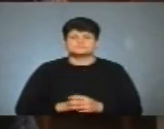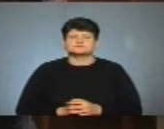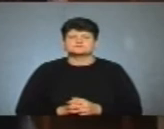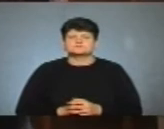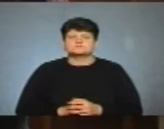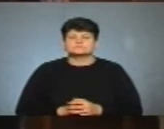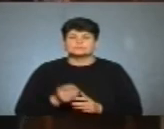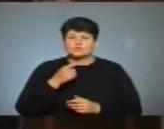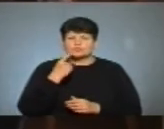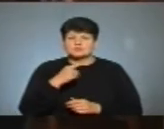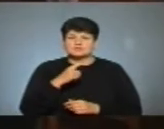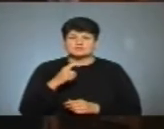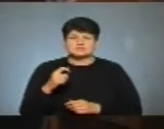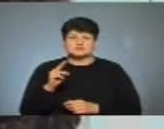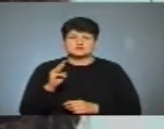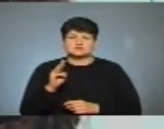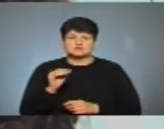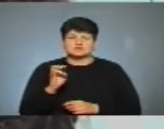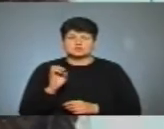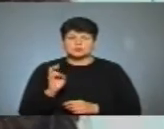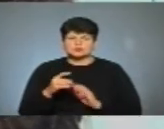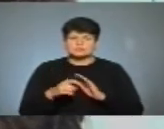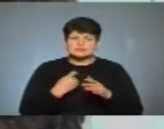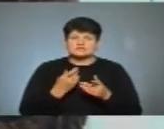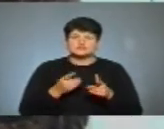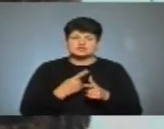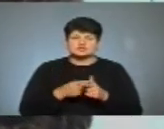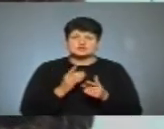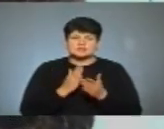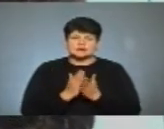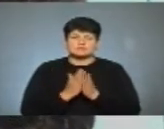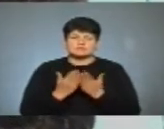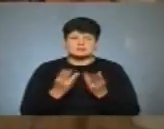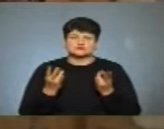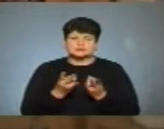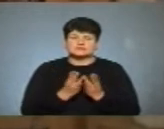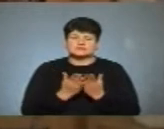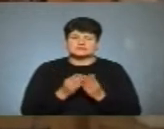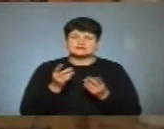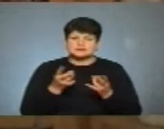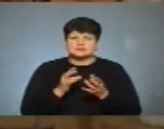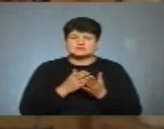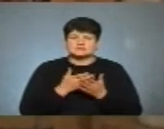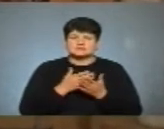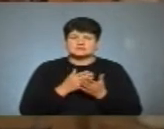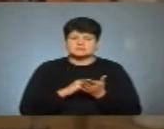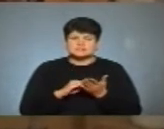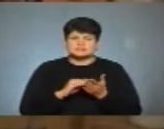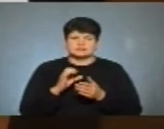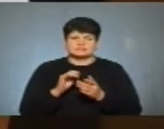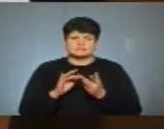За словами Христини Шайнюк, щоб дізнатися, чи є у бібліотеці потрібна книга, читачам достатньо написати у соцмережах.